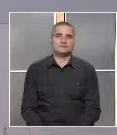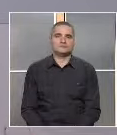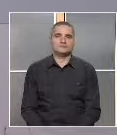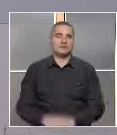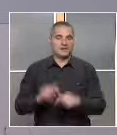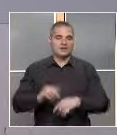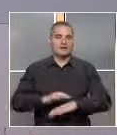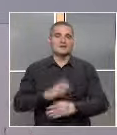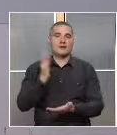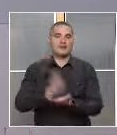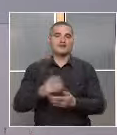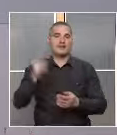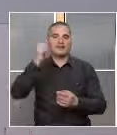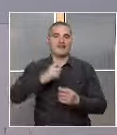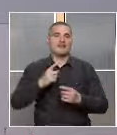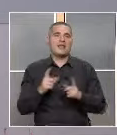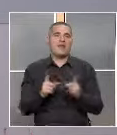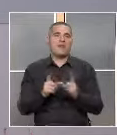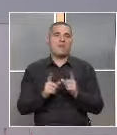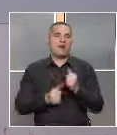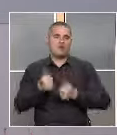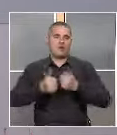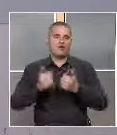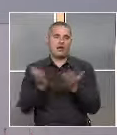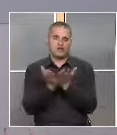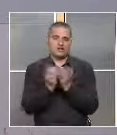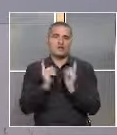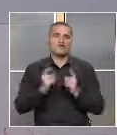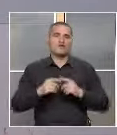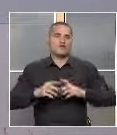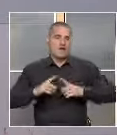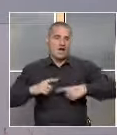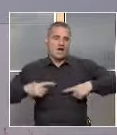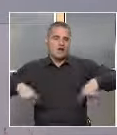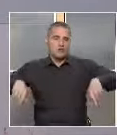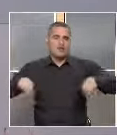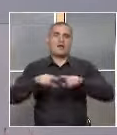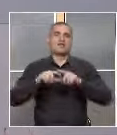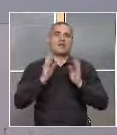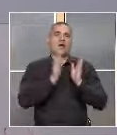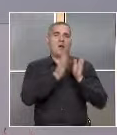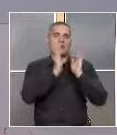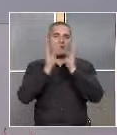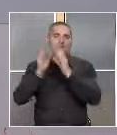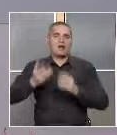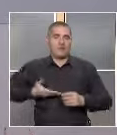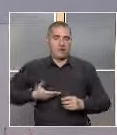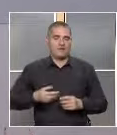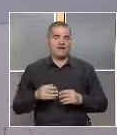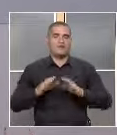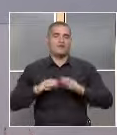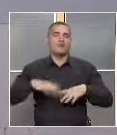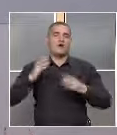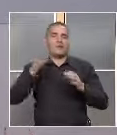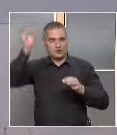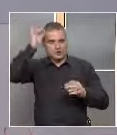Днес е последния ден от маратона на четенето, който се провежда в регионалната библиотека в Благовевград. Десетки ученици от региона се включиха в